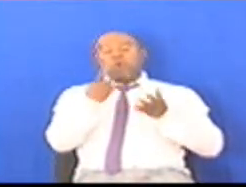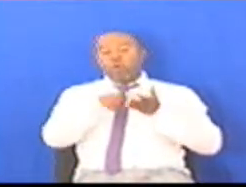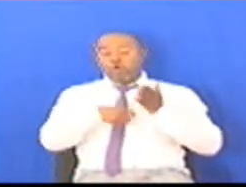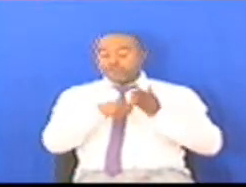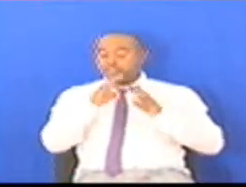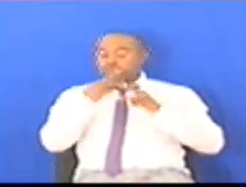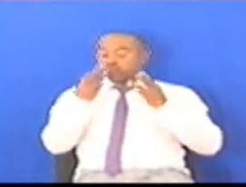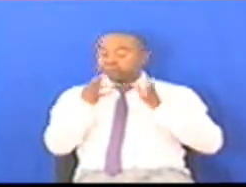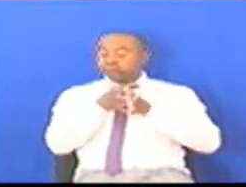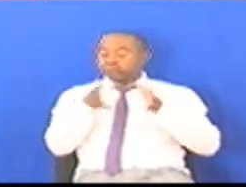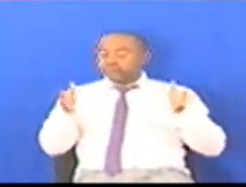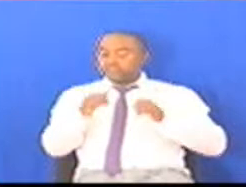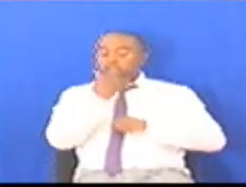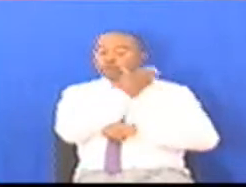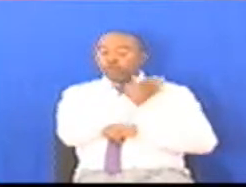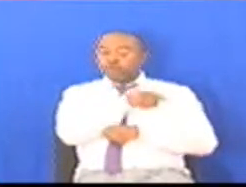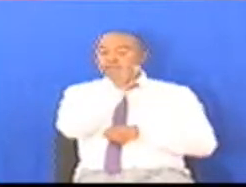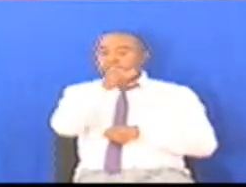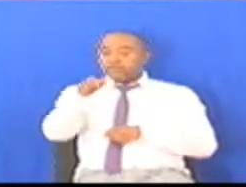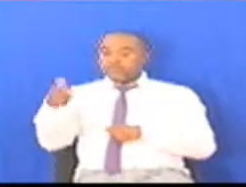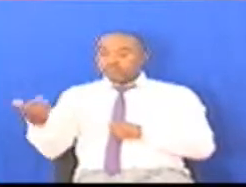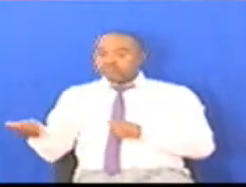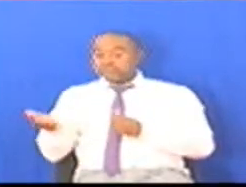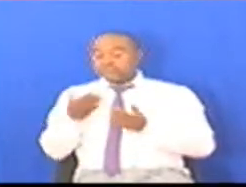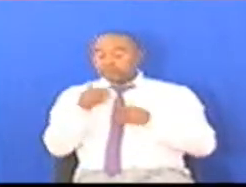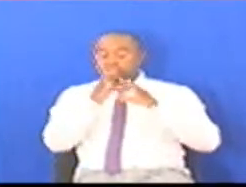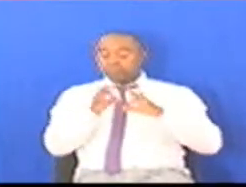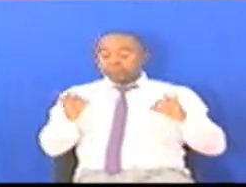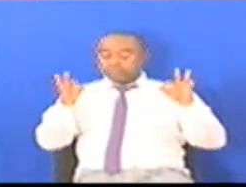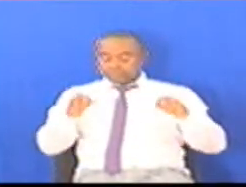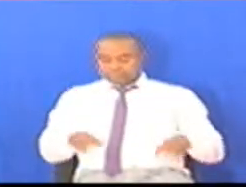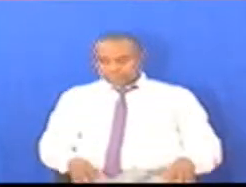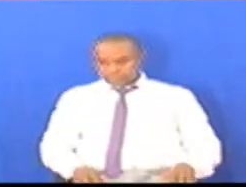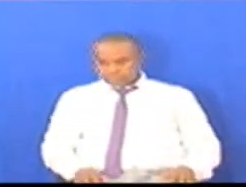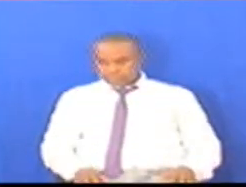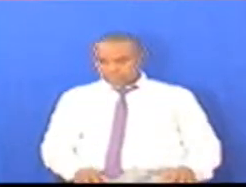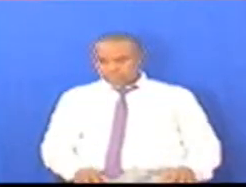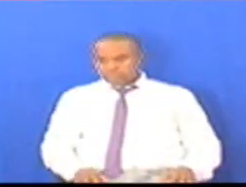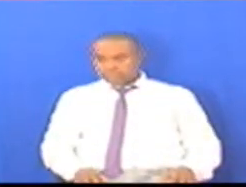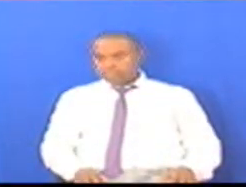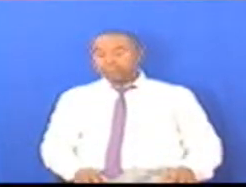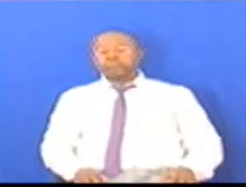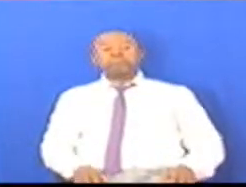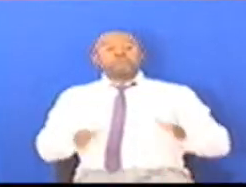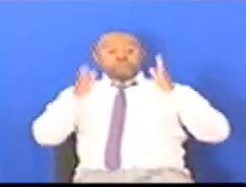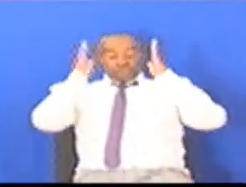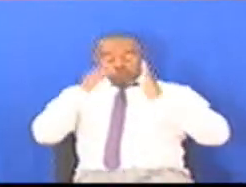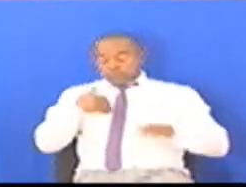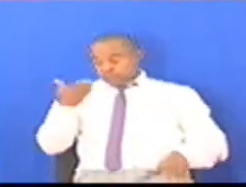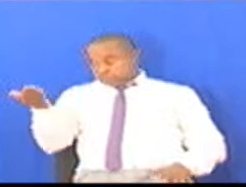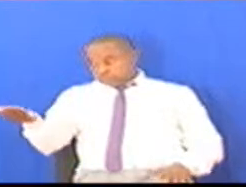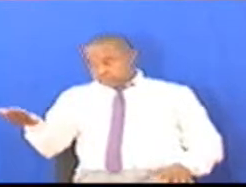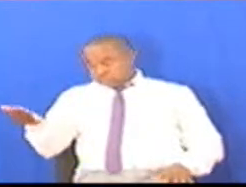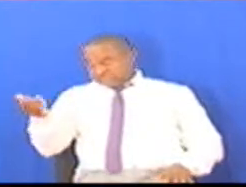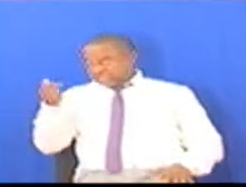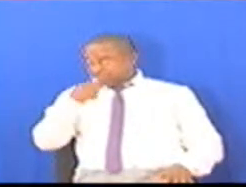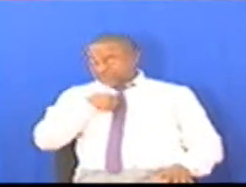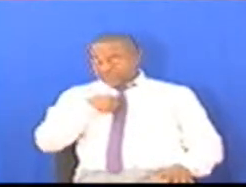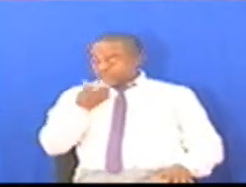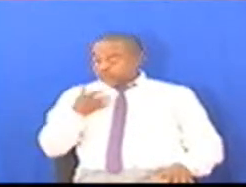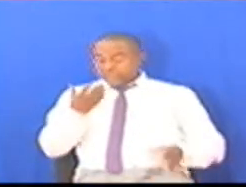huduma za wanainchi Zitakuwa Zitakuwa zimebureka Mweshimwa speaker Katika hili suwezi kumpa sifuri